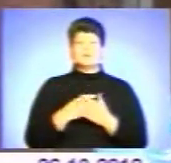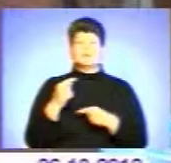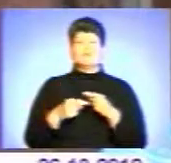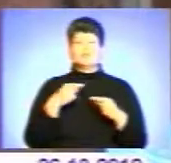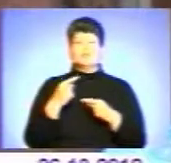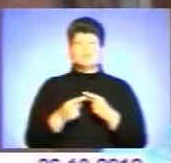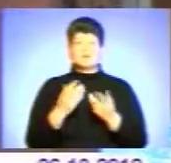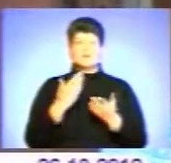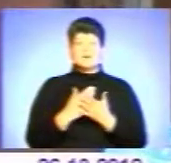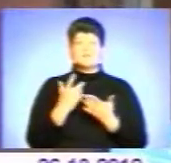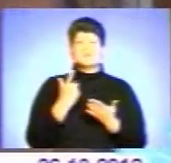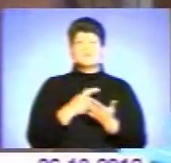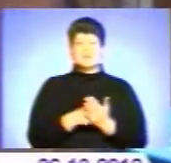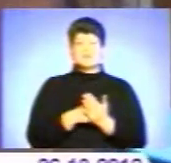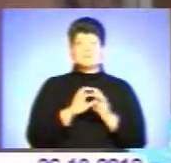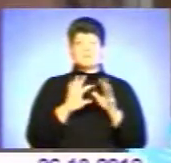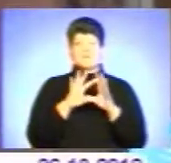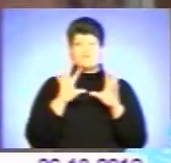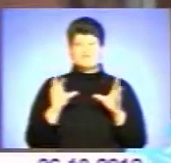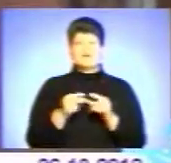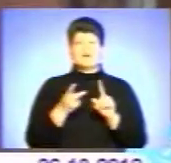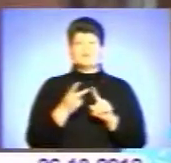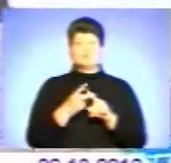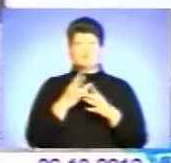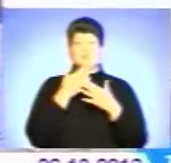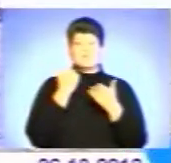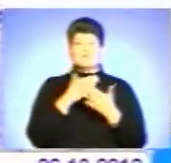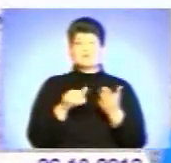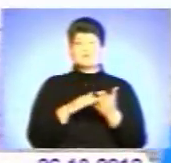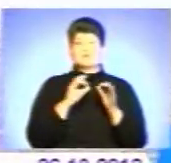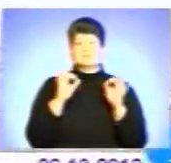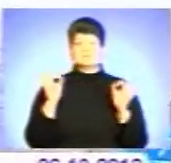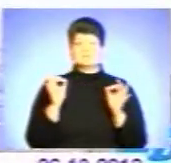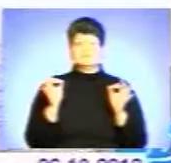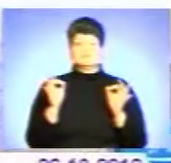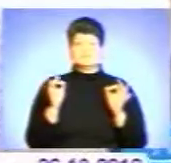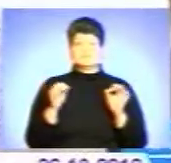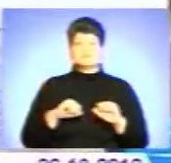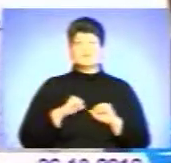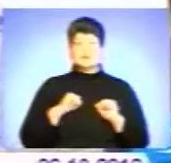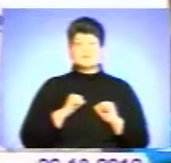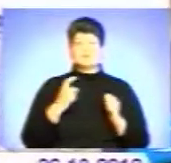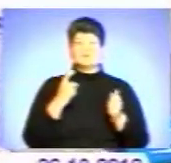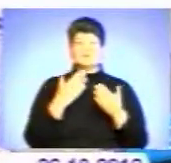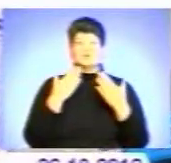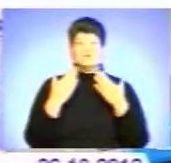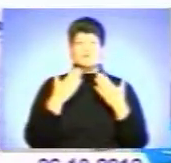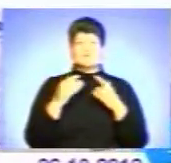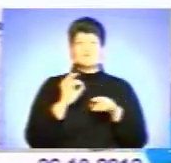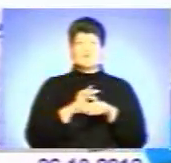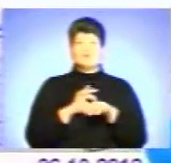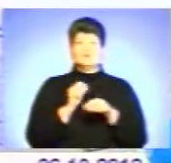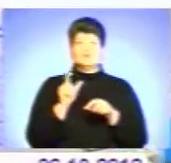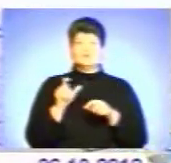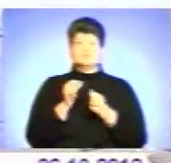одна внучка має щеплення всі, а друга внучка взагалі ні одного щеплення не має. Намагаємося не контактувати з хворими людьми, перш за все.